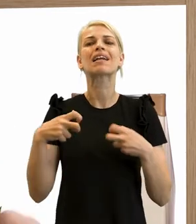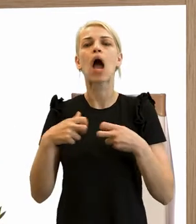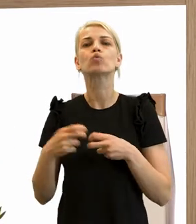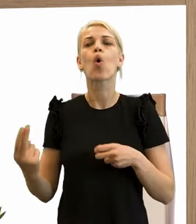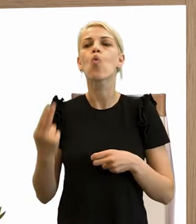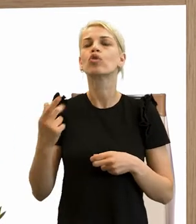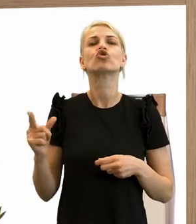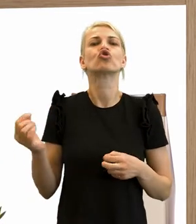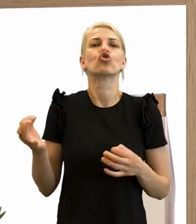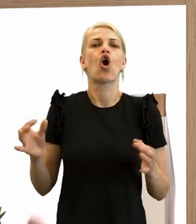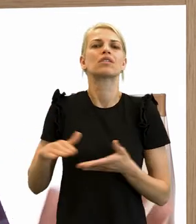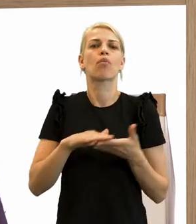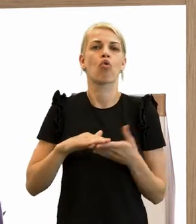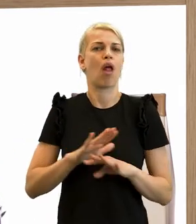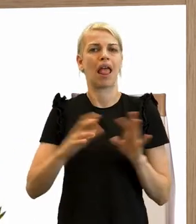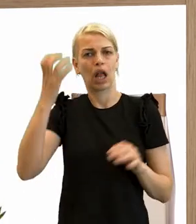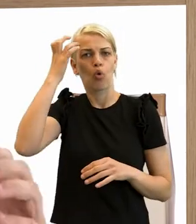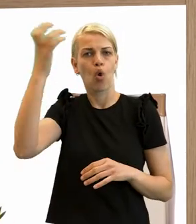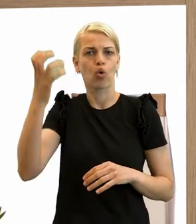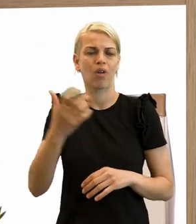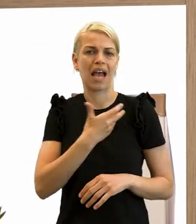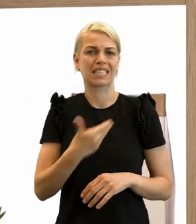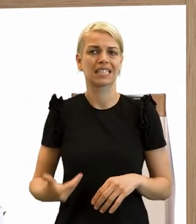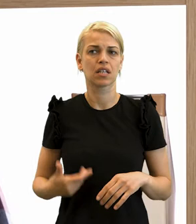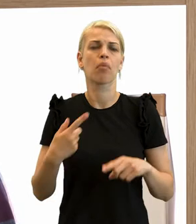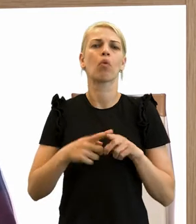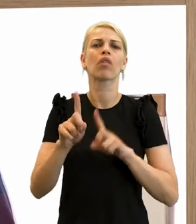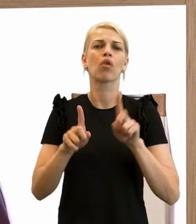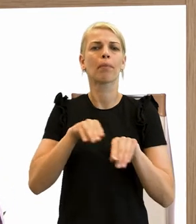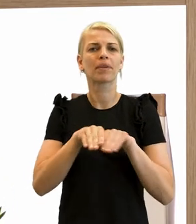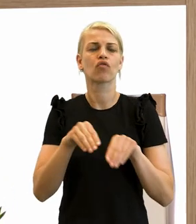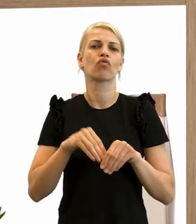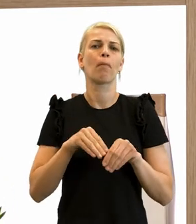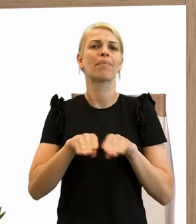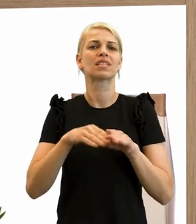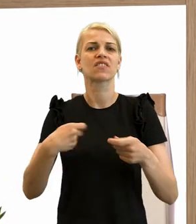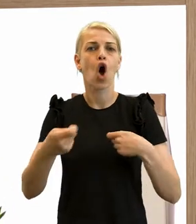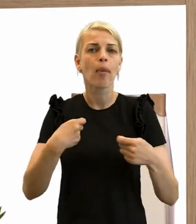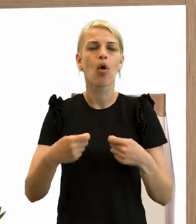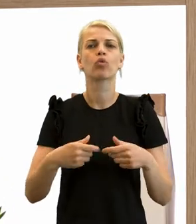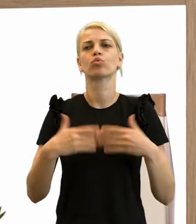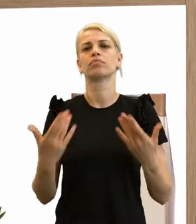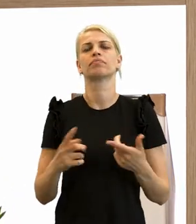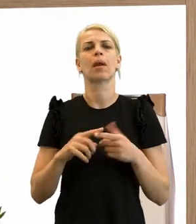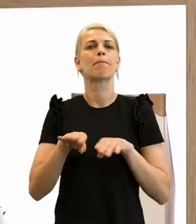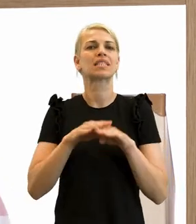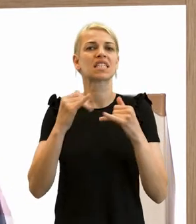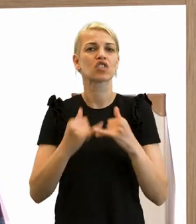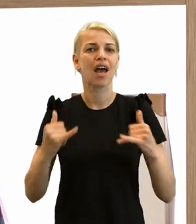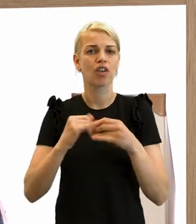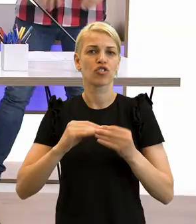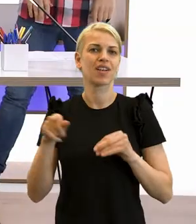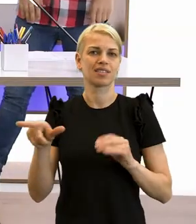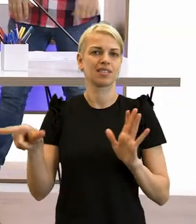koruná Rakúskeho cisára, ako aj niektoré ministerstva, ako napríklad ministerstvo obchodu alebo zahraničných